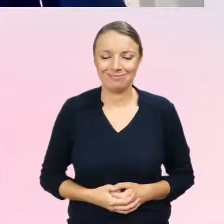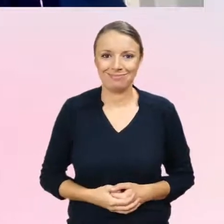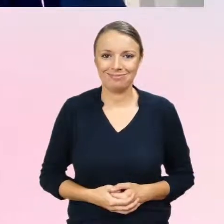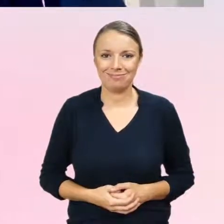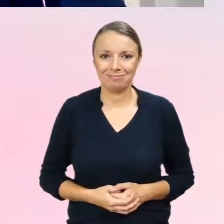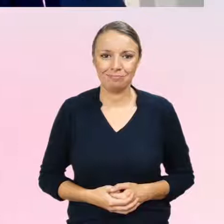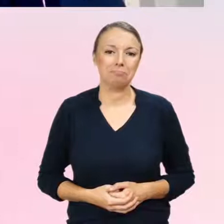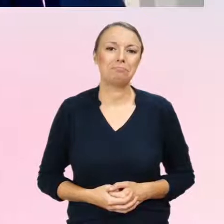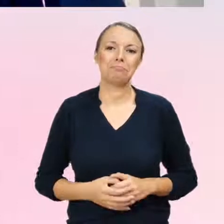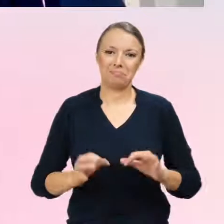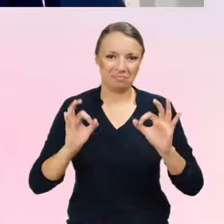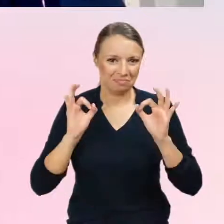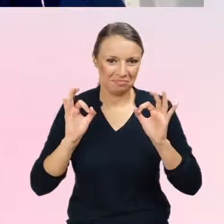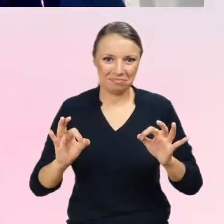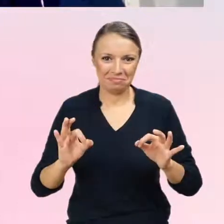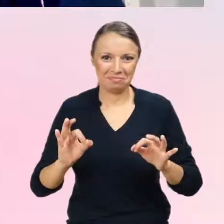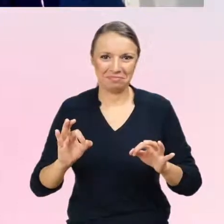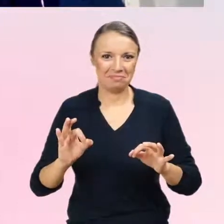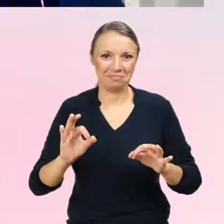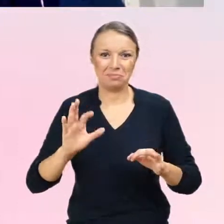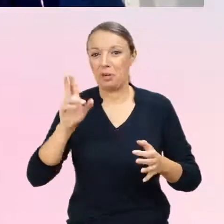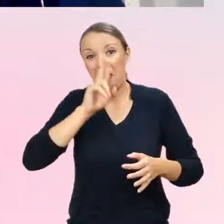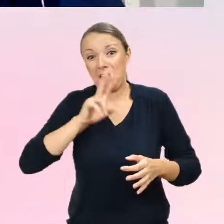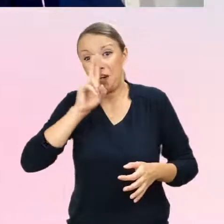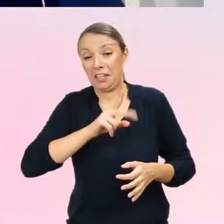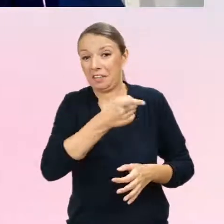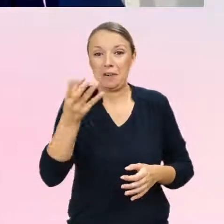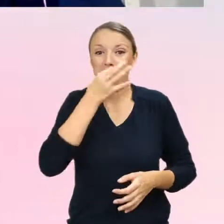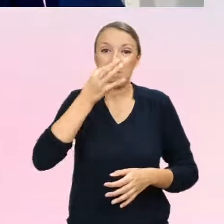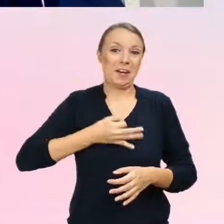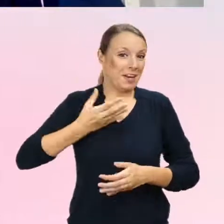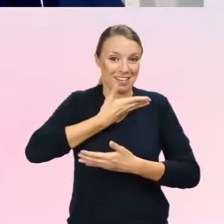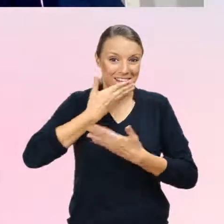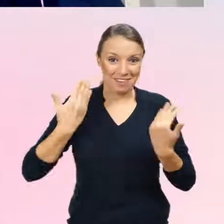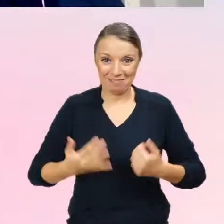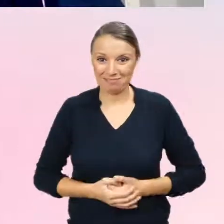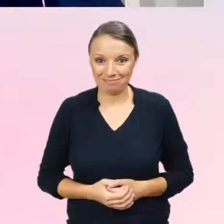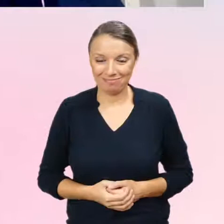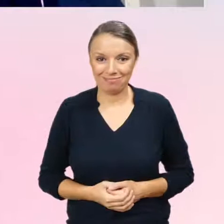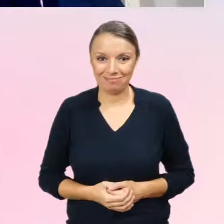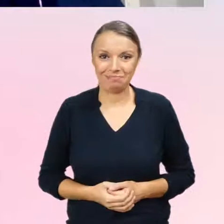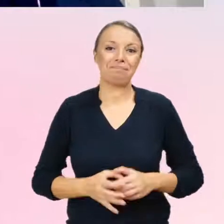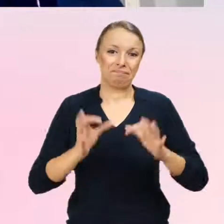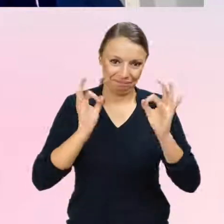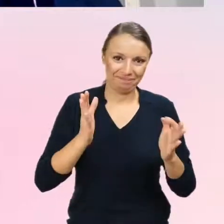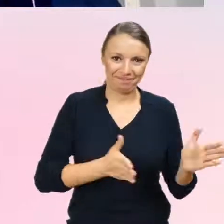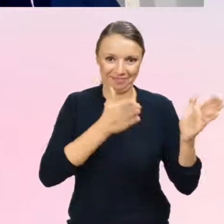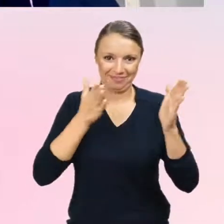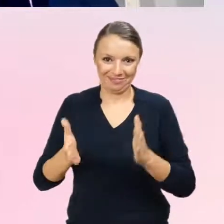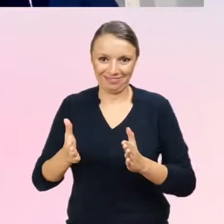Nie widzę pytań, w związku z czym przechodzę dalej.